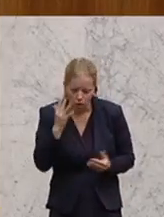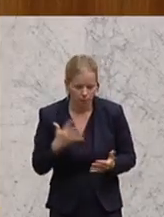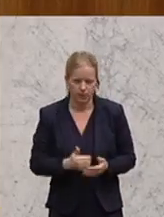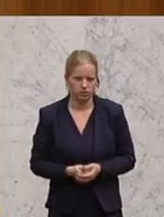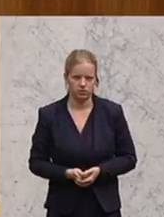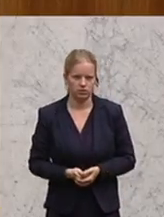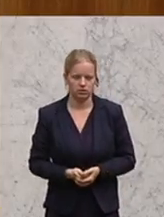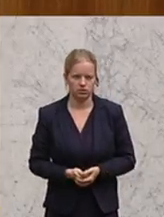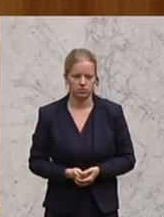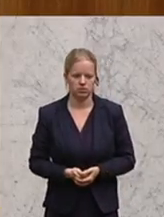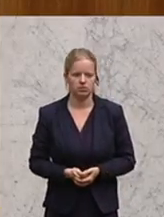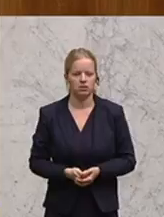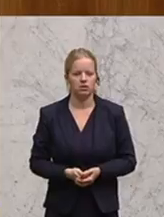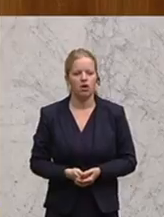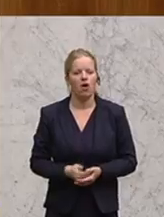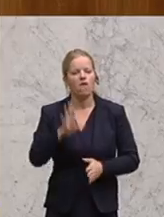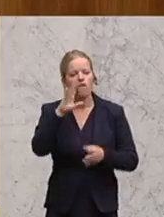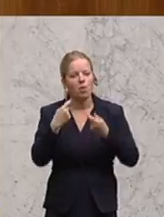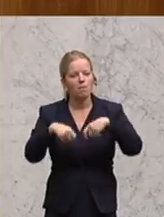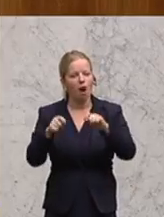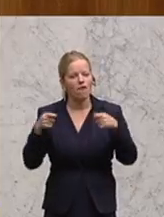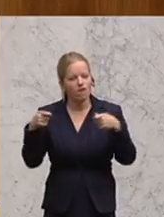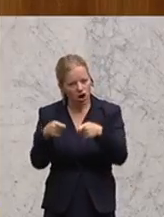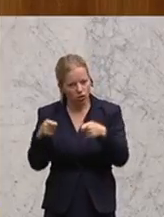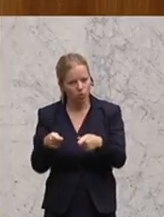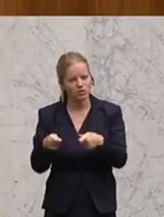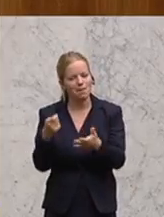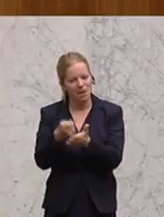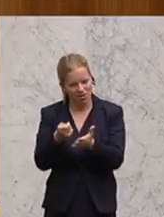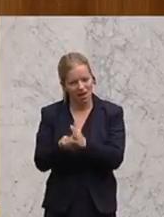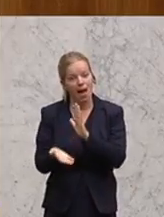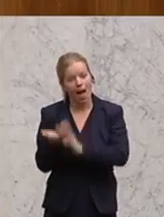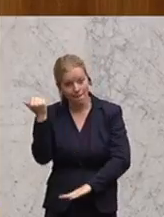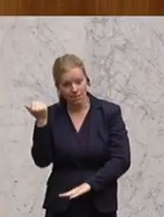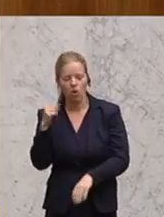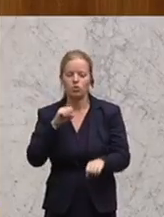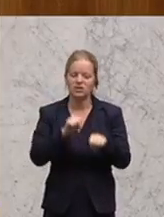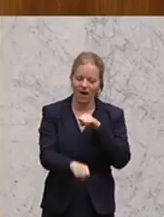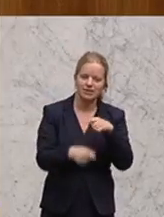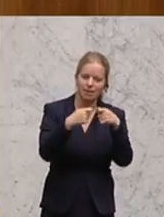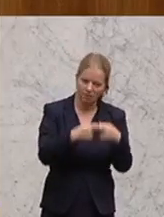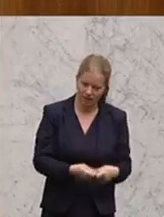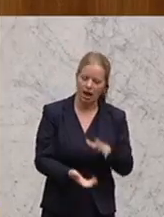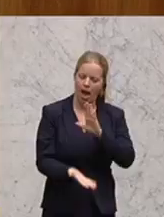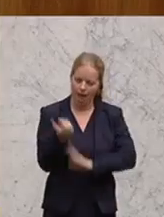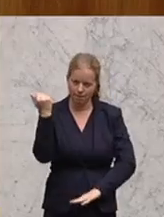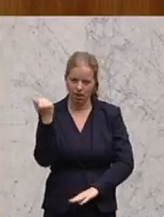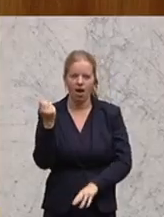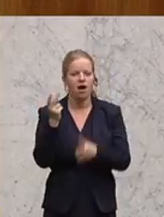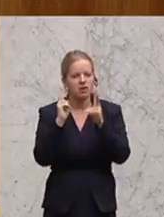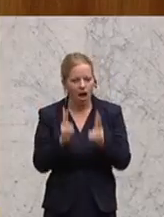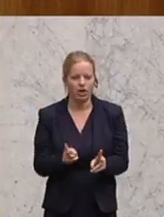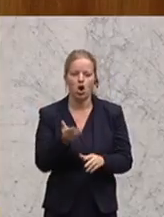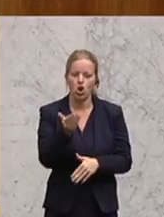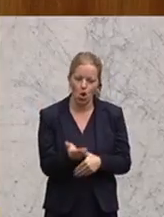Durch die Abschaffung der Wohnbauförderungsbeiträge und der Zwangsmitgliedsbeiträge könnte man Lohnnebenkosten von rund 1,8